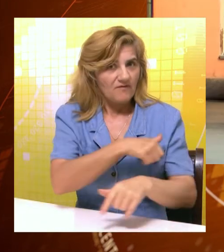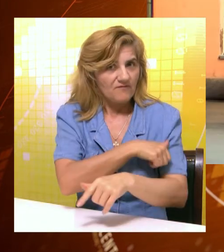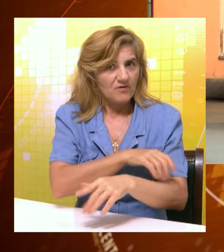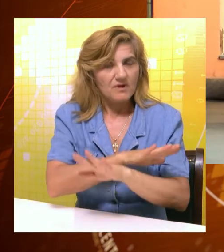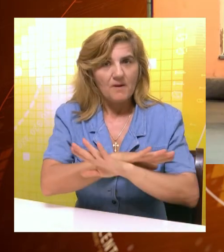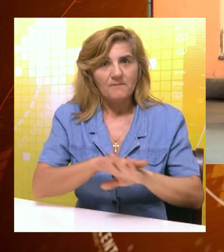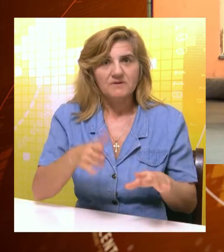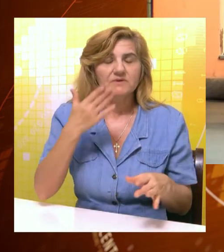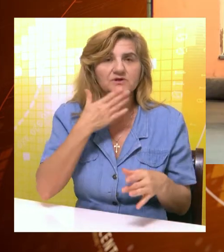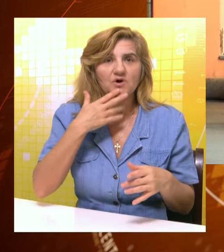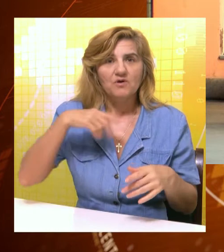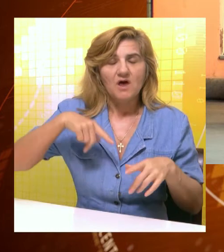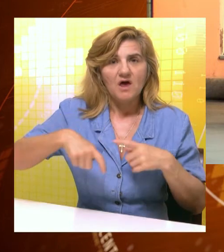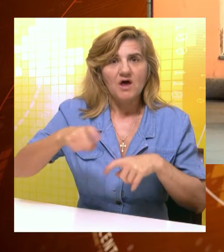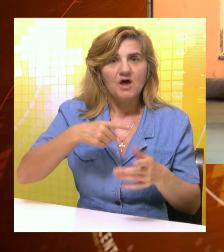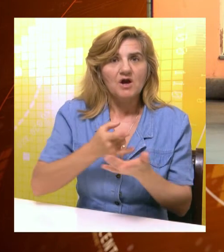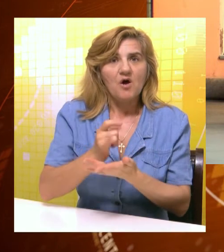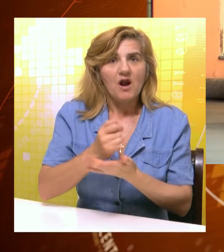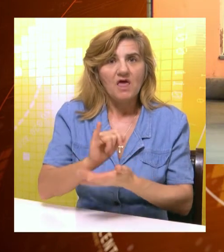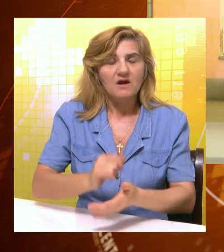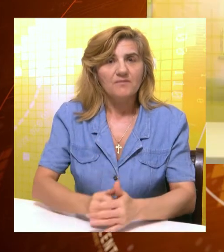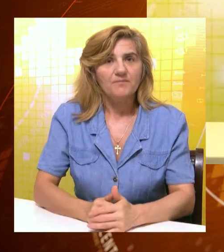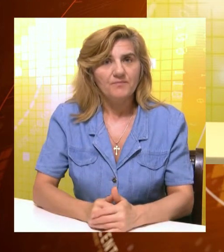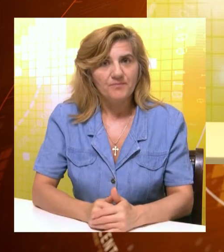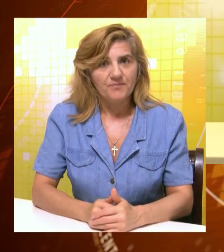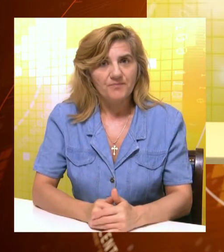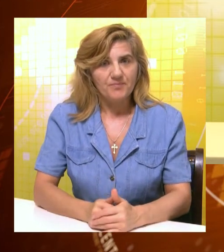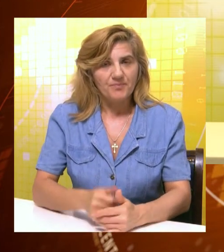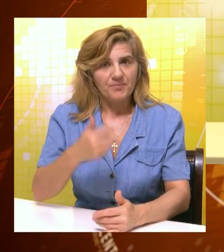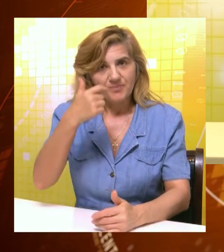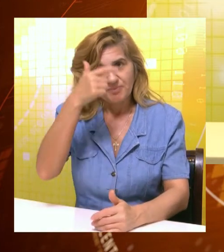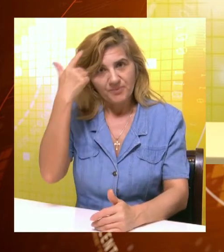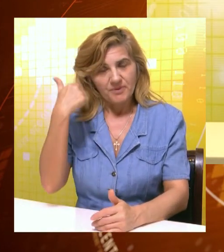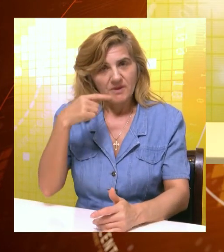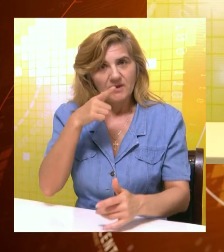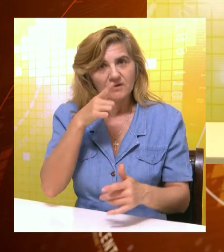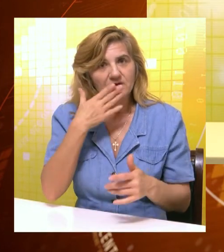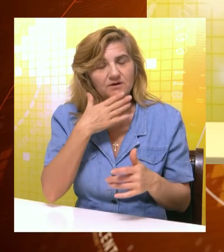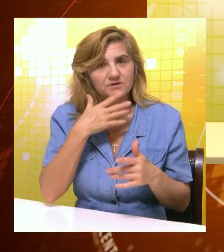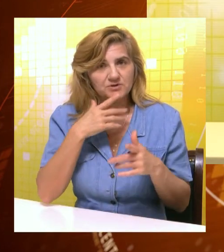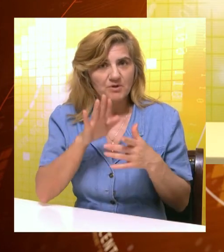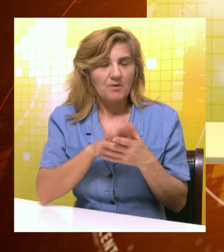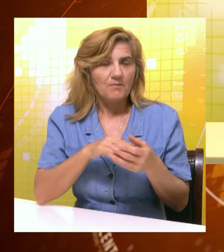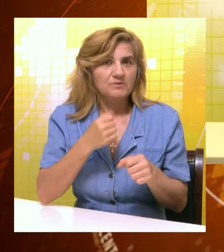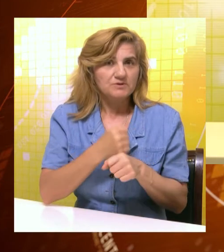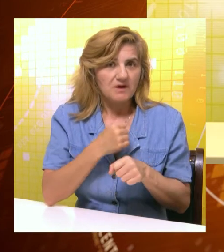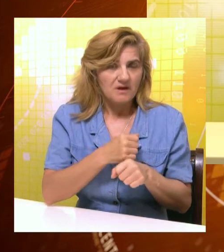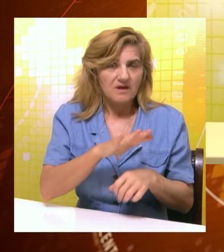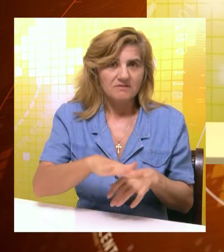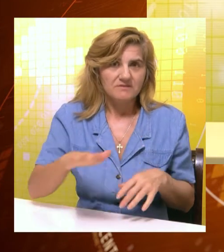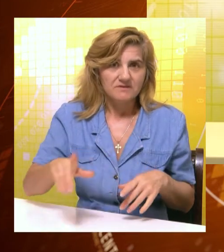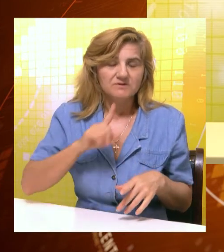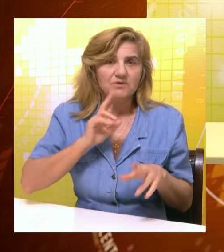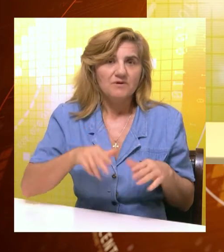ponovljena bespotna škola rolera. Letnja školica gradskog udruženja Autizam počela je sa radom.